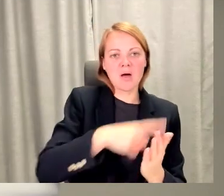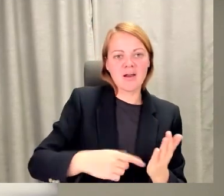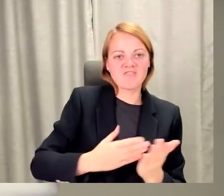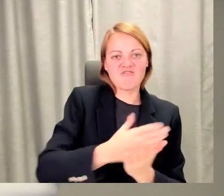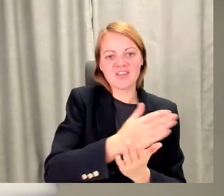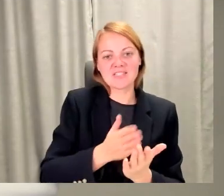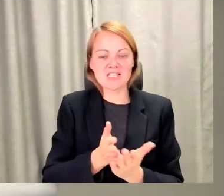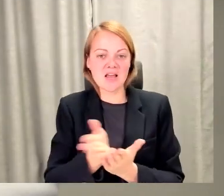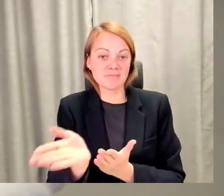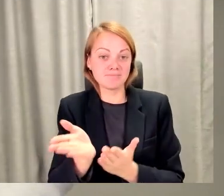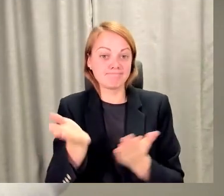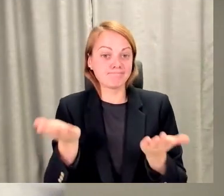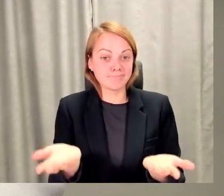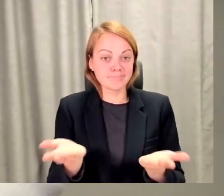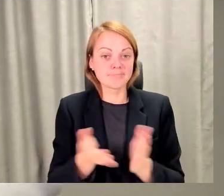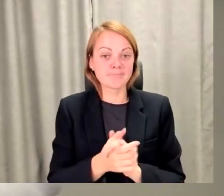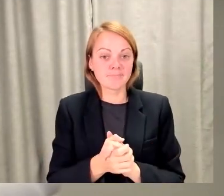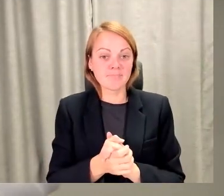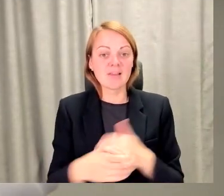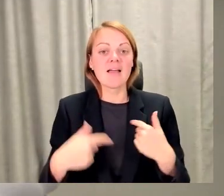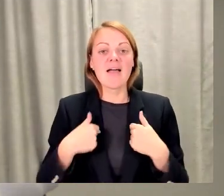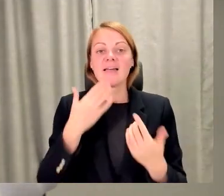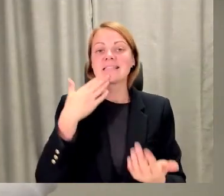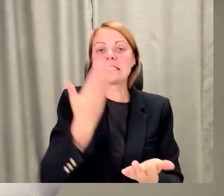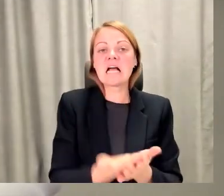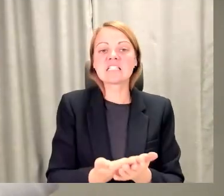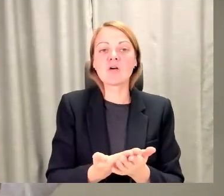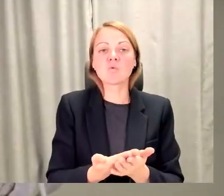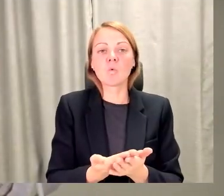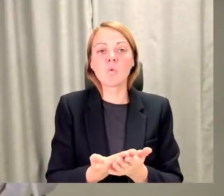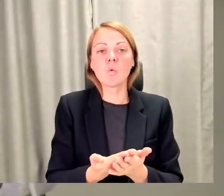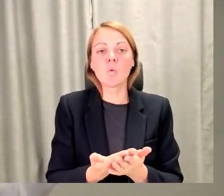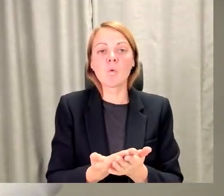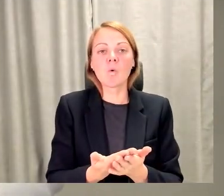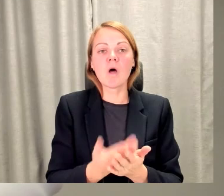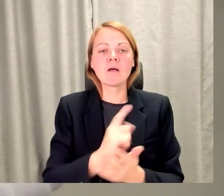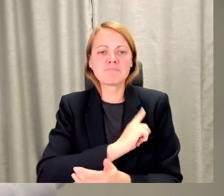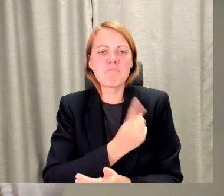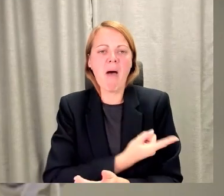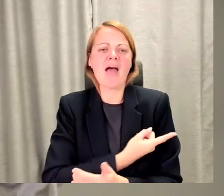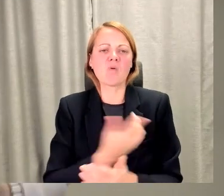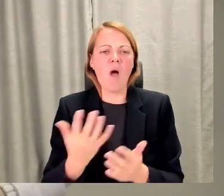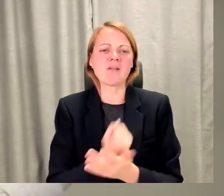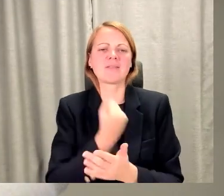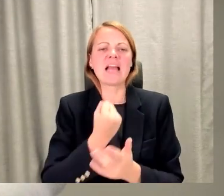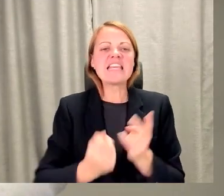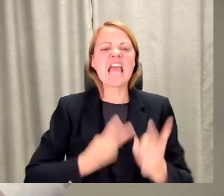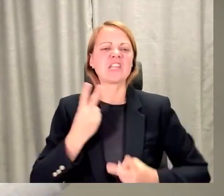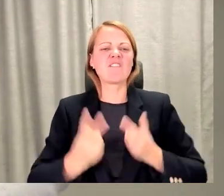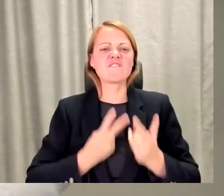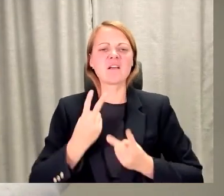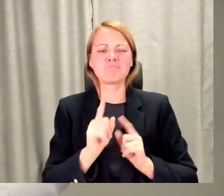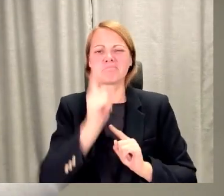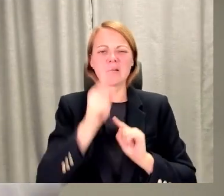un es iesaku atrast to spēku un iedvesmu spērt to pirmo soli,